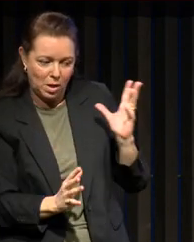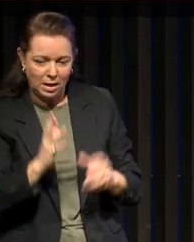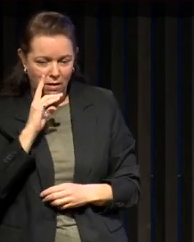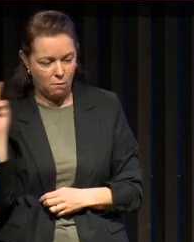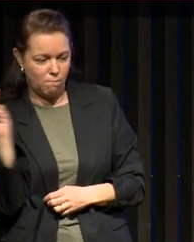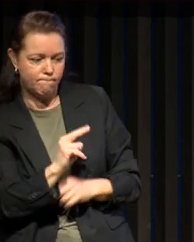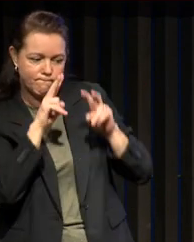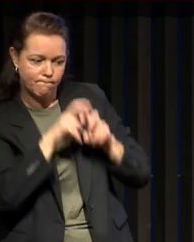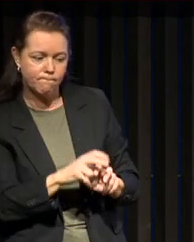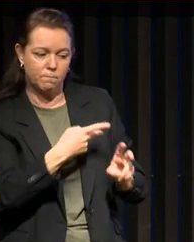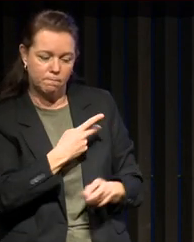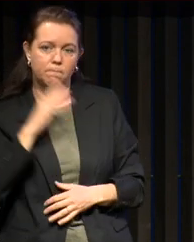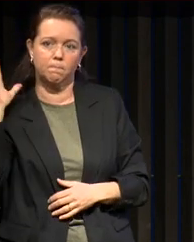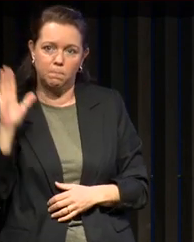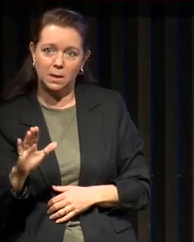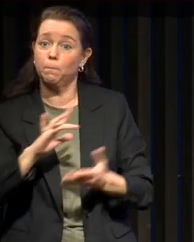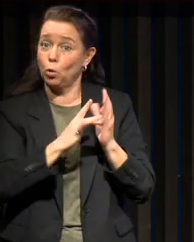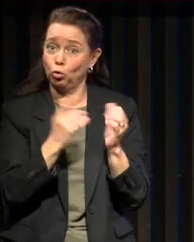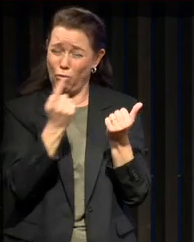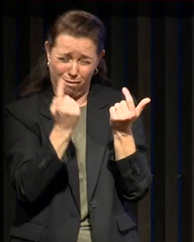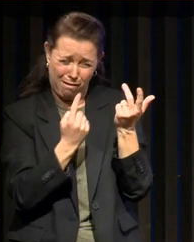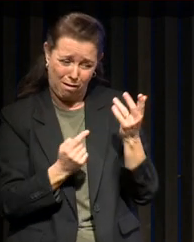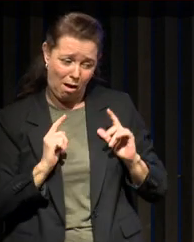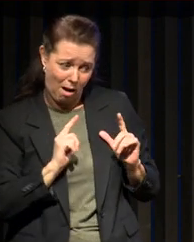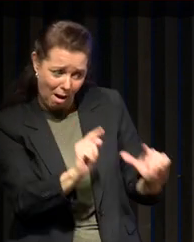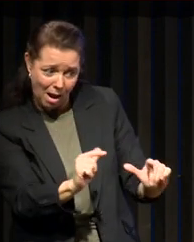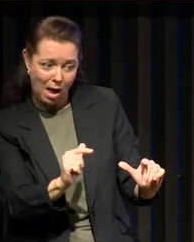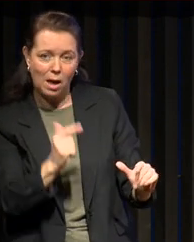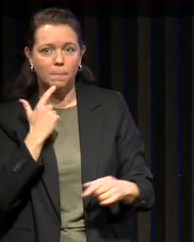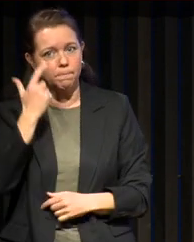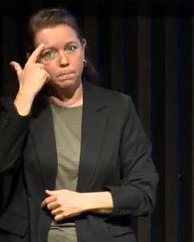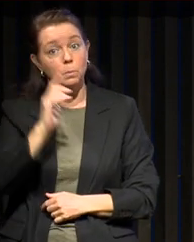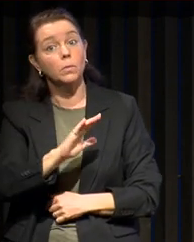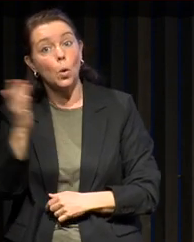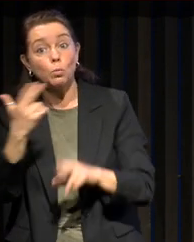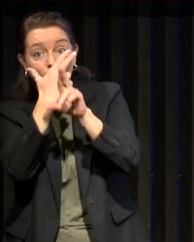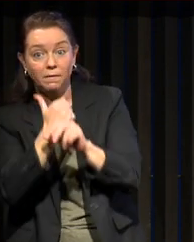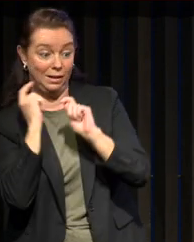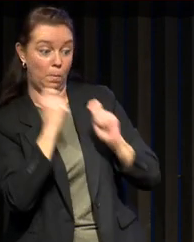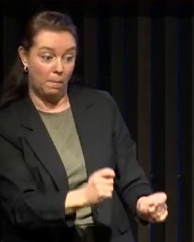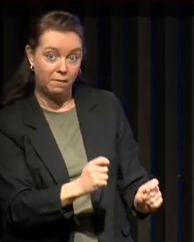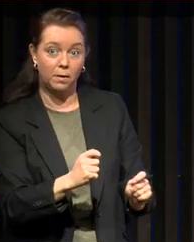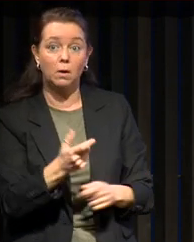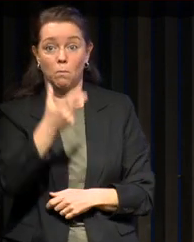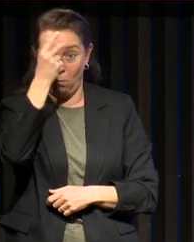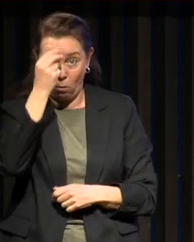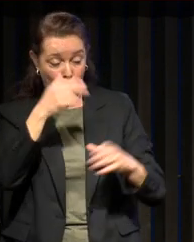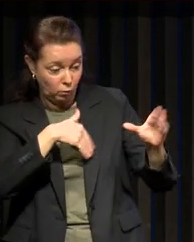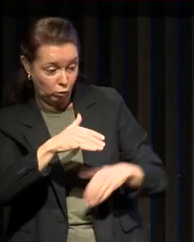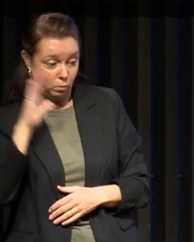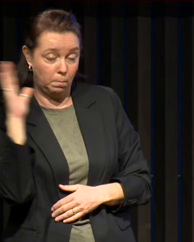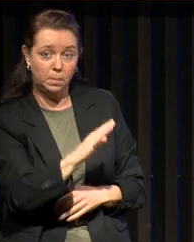un regard médical. Donc tous les éléments sont là. Il va falloir faire autre chose pour pouvoir définir cette maladie, comprendre les mécanismes